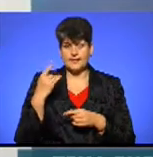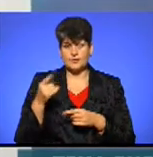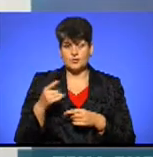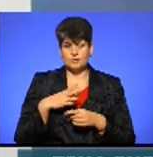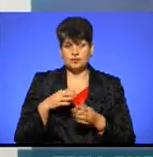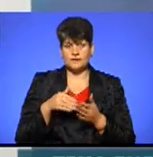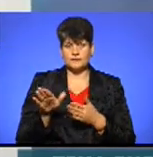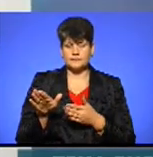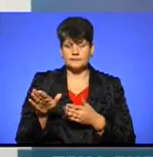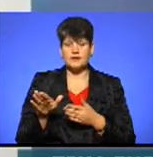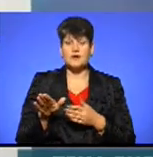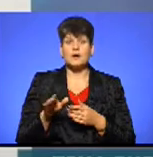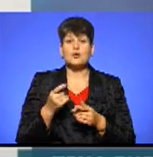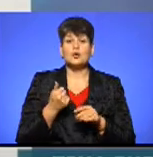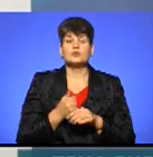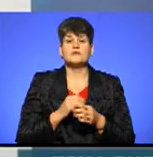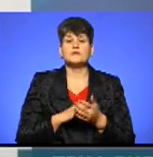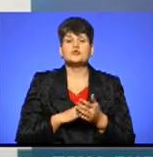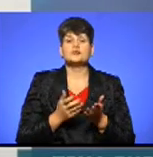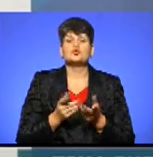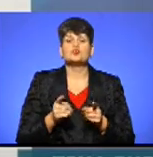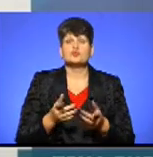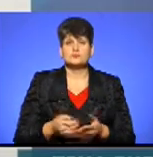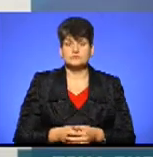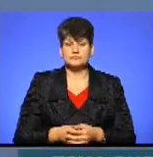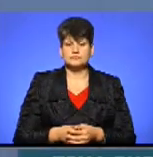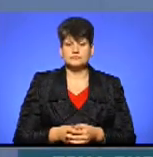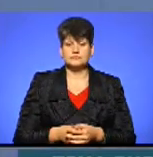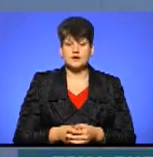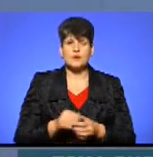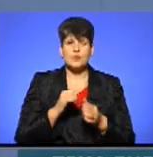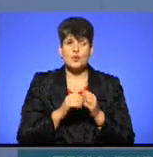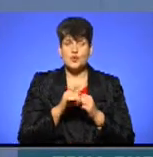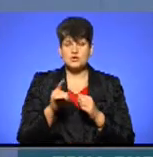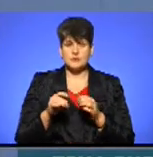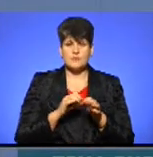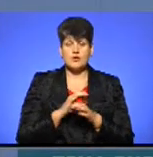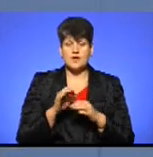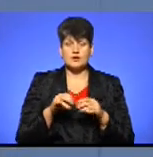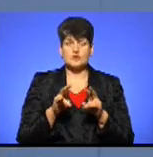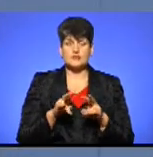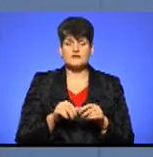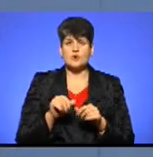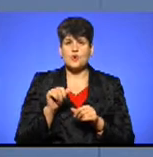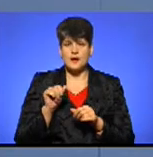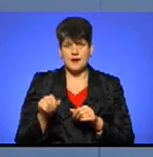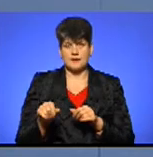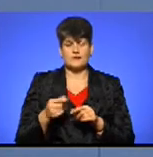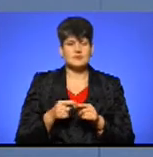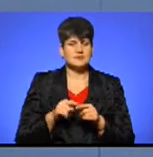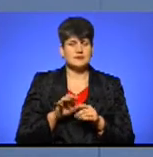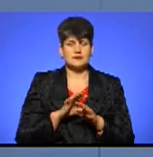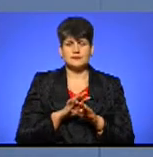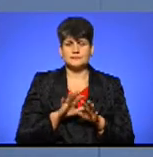відхиленими. Основні причини відхилень. Чому? Насправді кожен проєкт розглядався окремо. Тобто це не йшлося